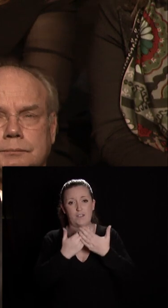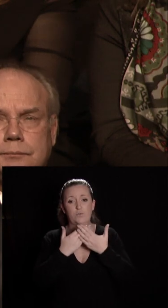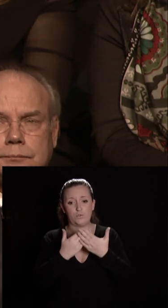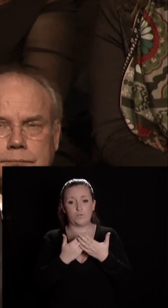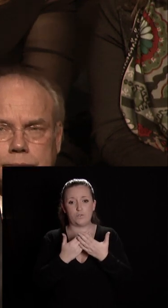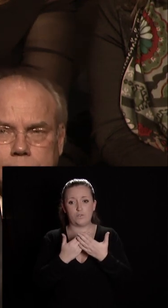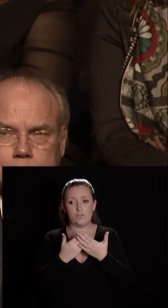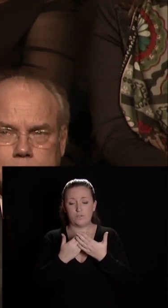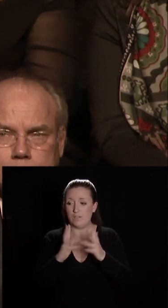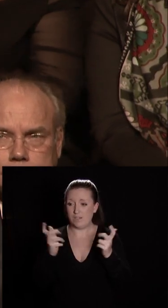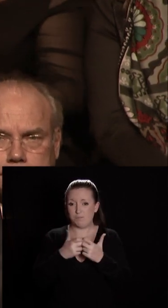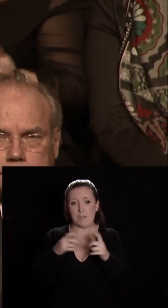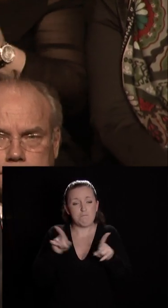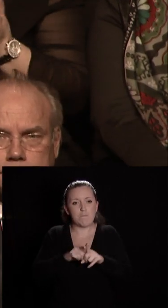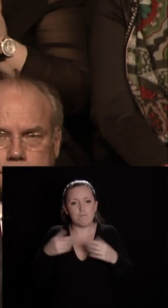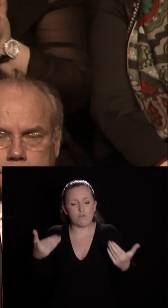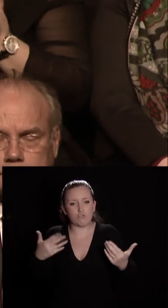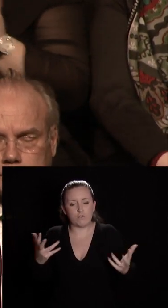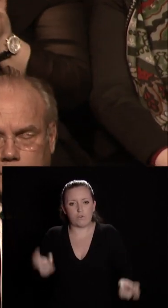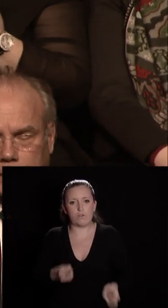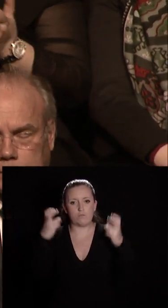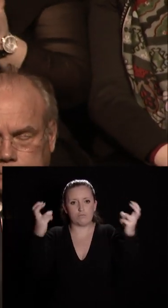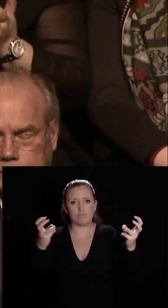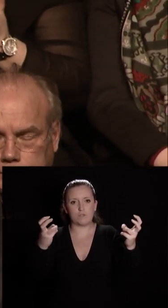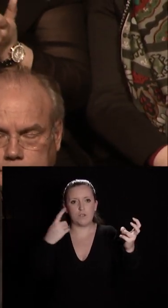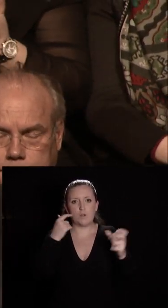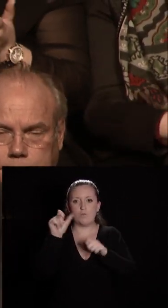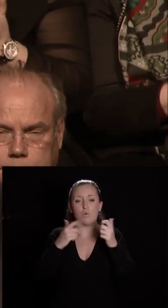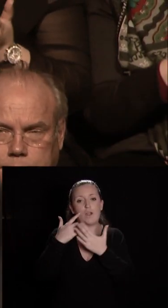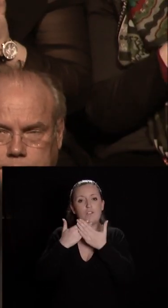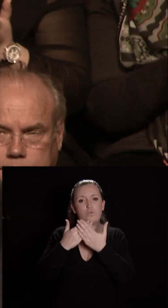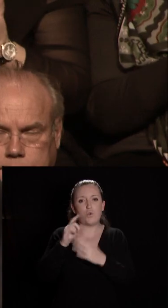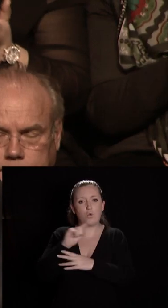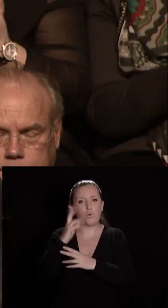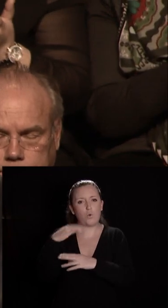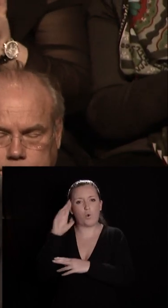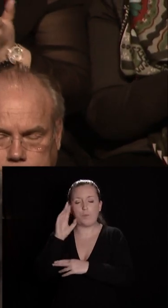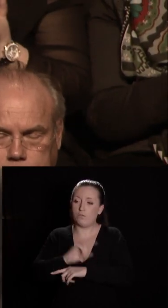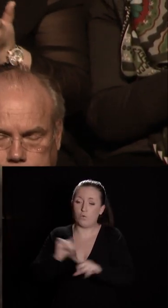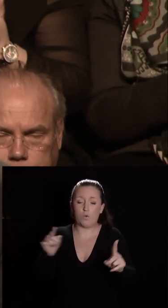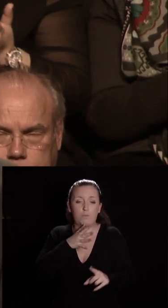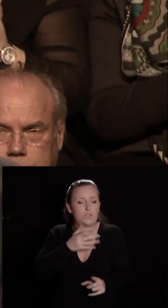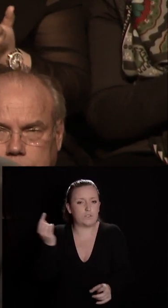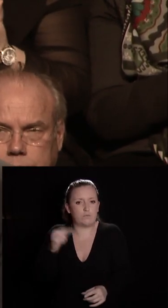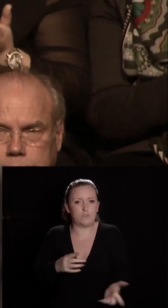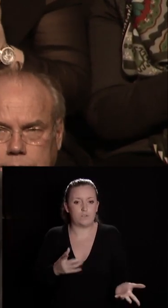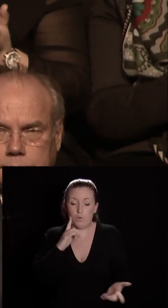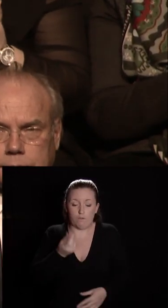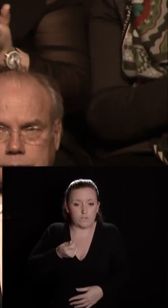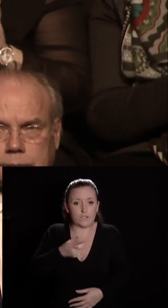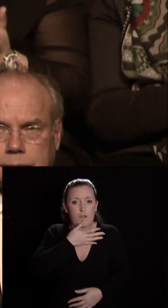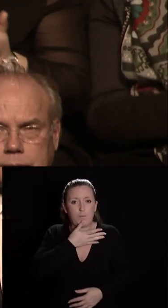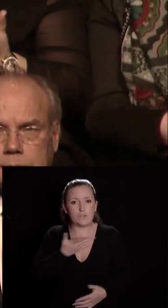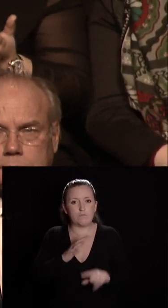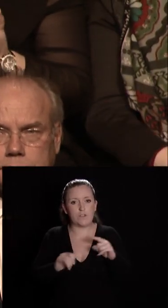voudrait les porter aujourd'hui pour les étudiants étrangers non européens la réponse est non pour des raisons financières bien